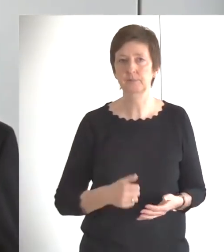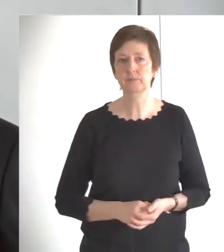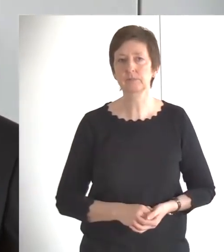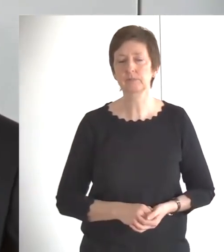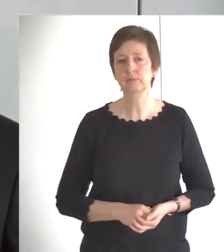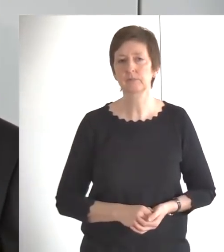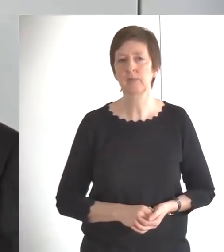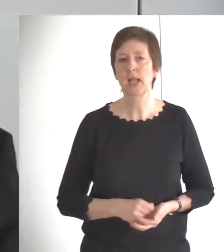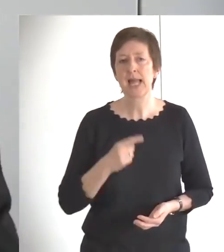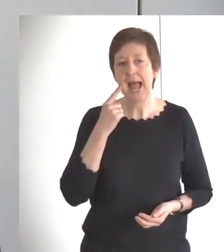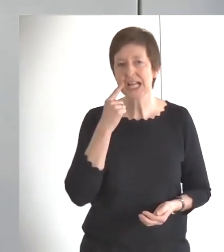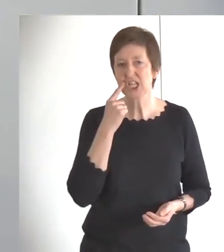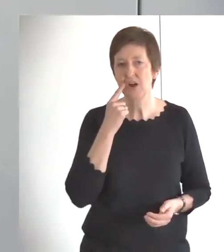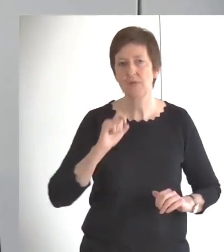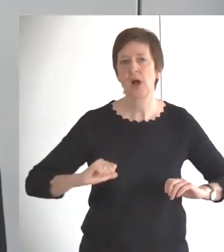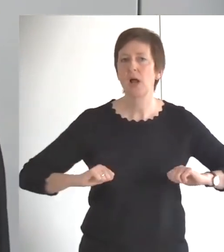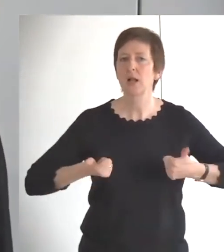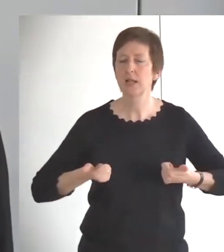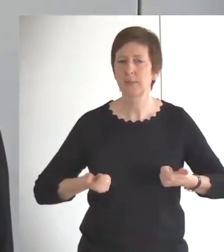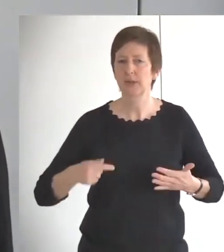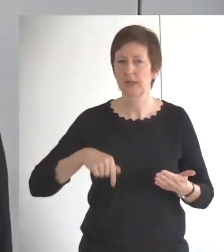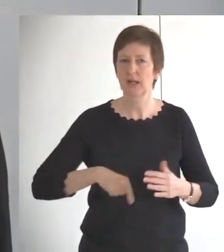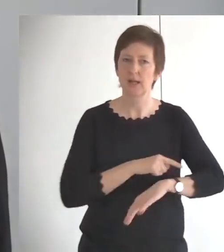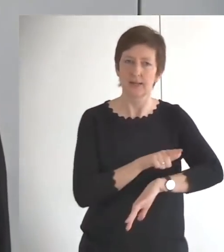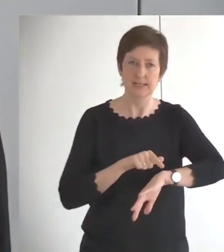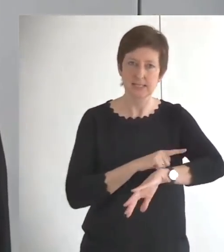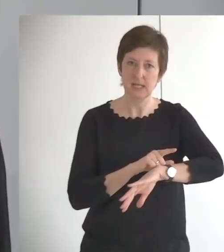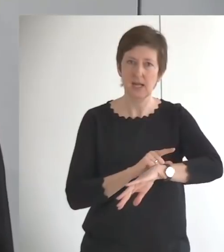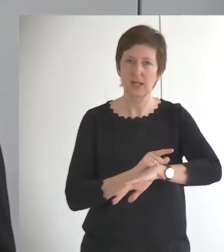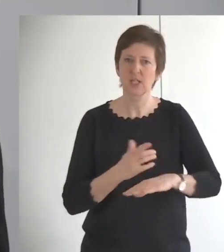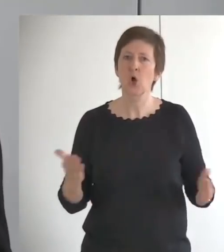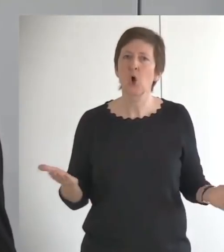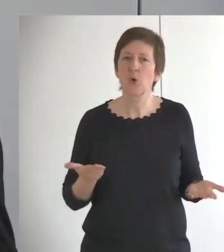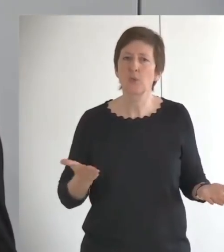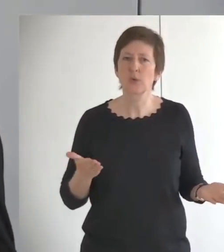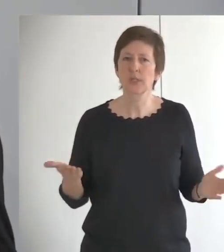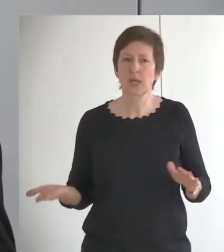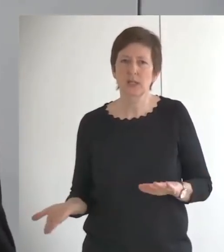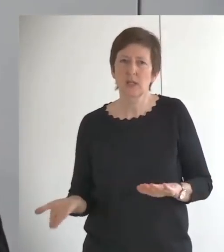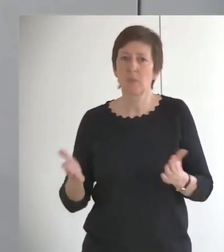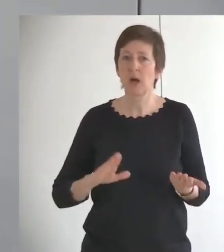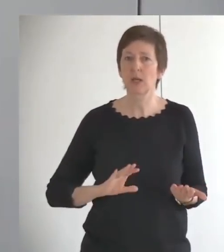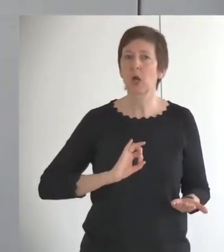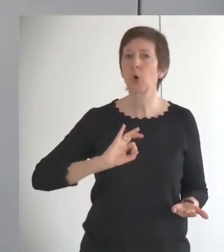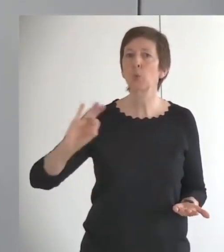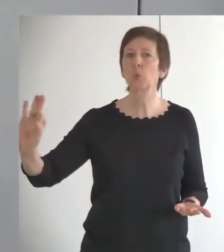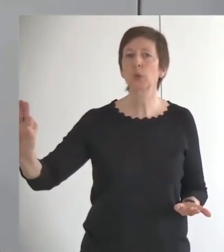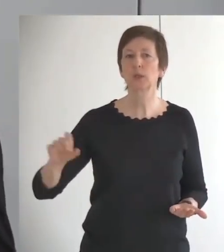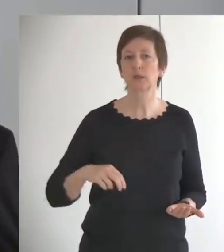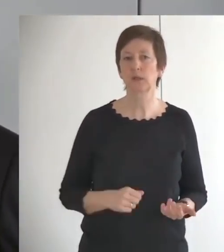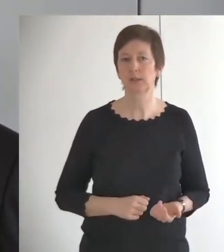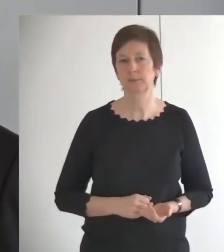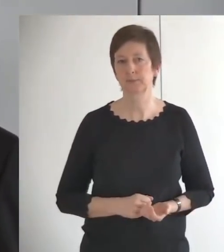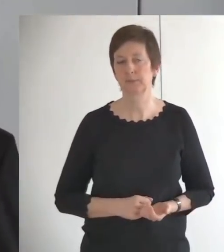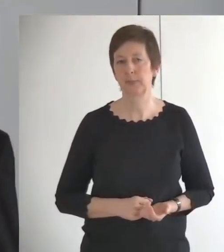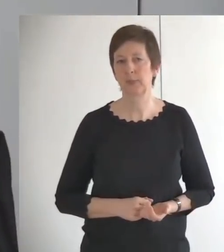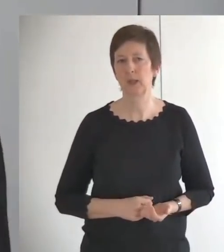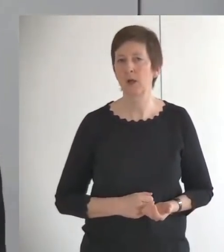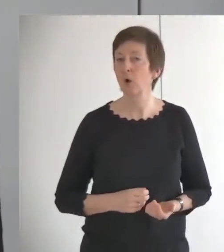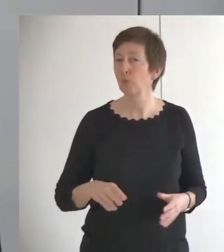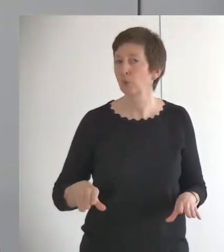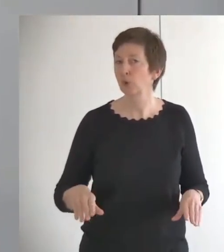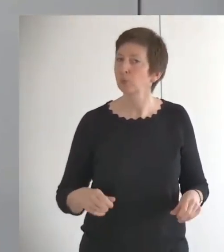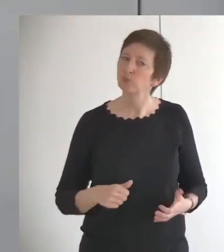Naja, der Asafs, der lebte da so in einer Zeit, wo es den anderen gut ging, wo sie ihr